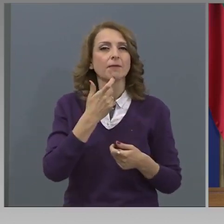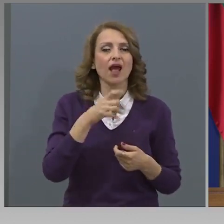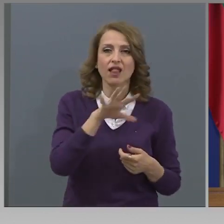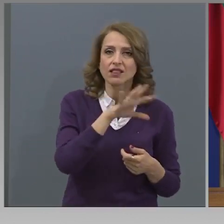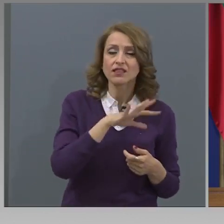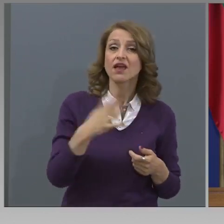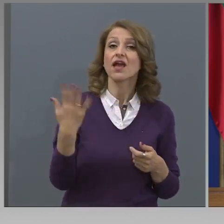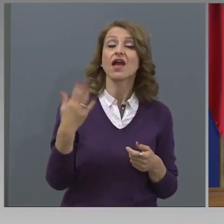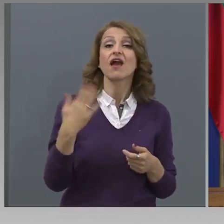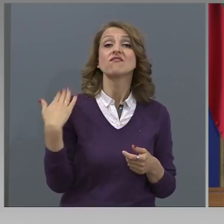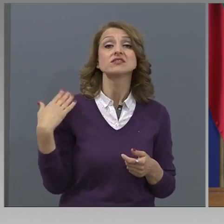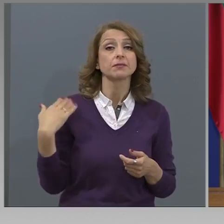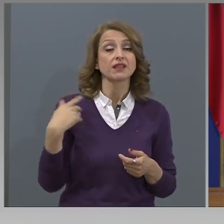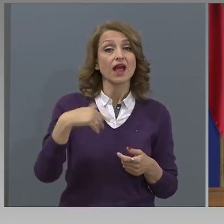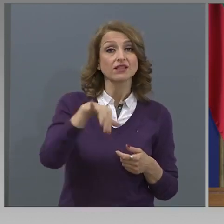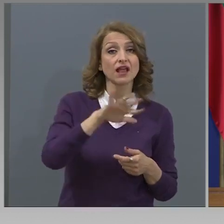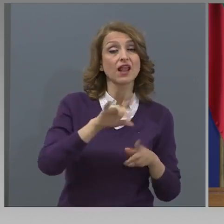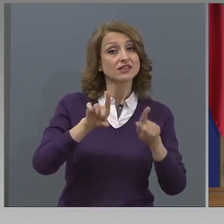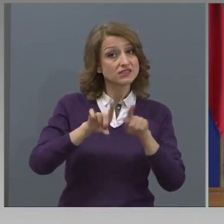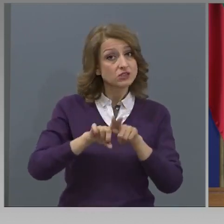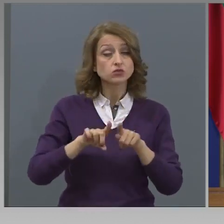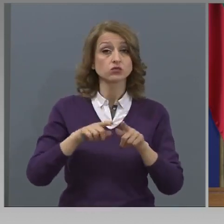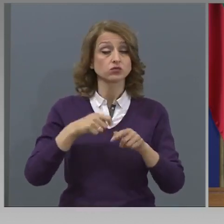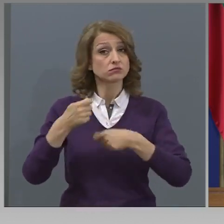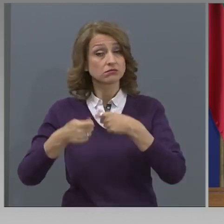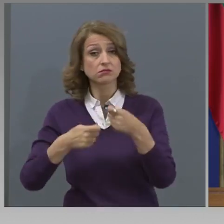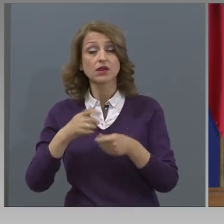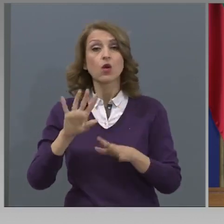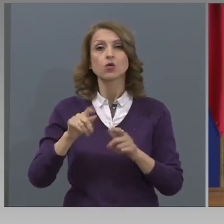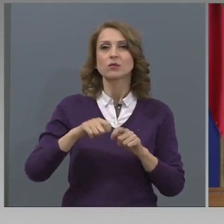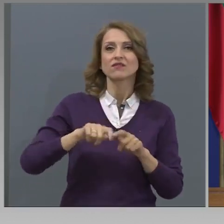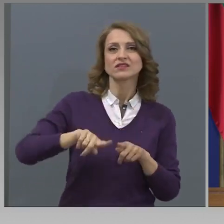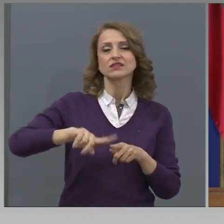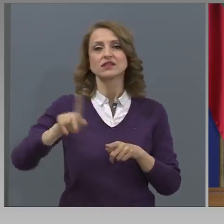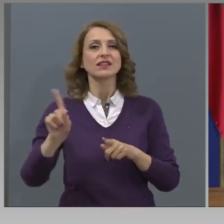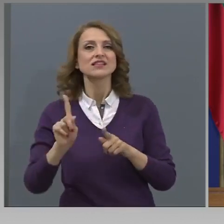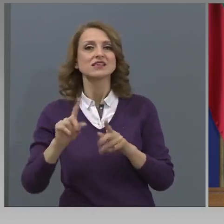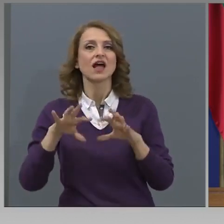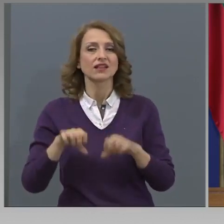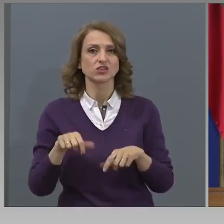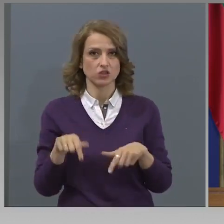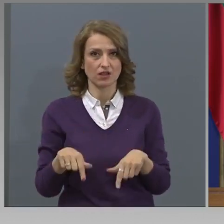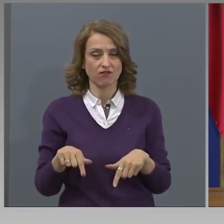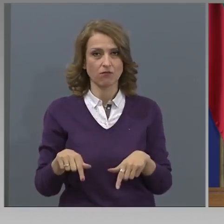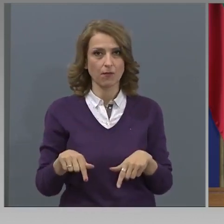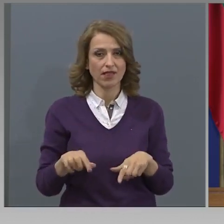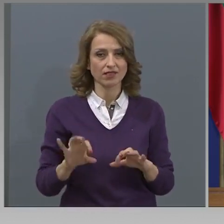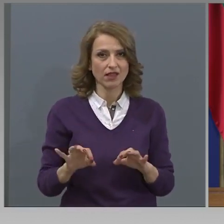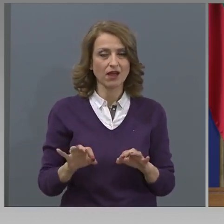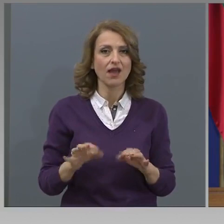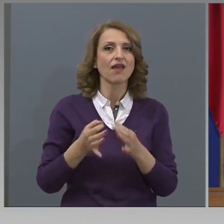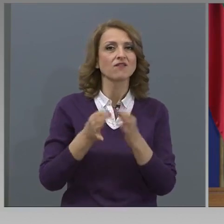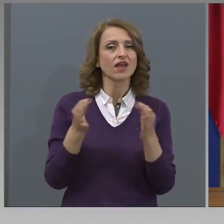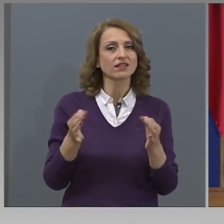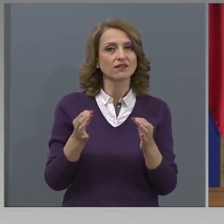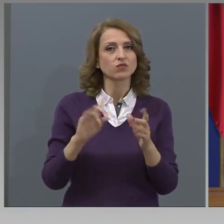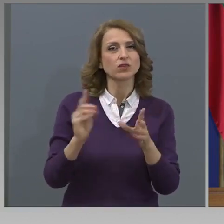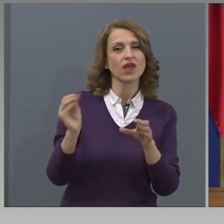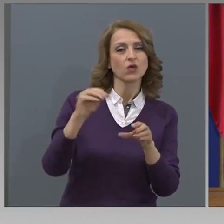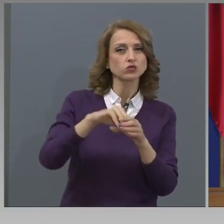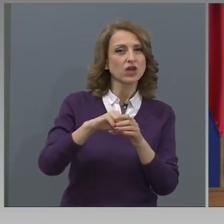Възпитателите в момента също не са ангажирани. Тези, които водят си от дневната организация не са ангажирани ефективно в